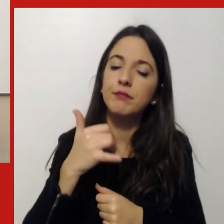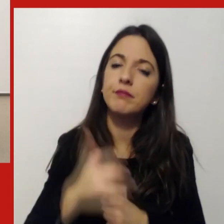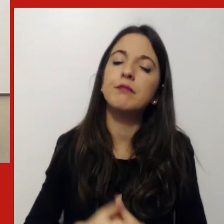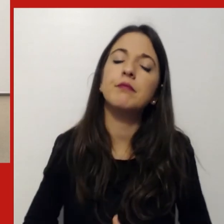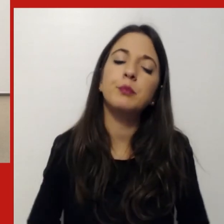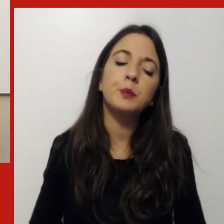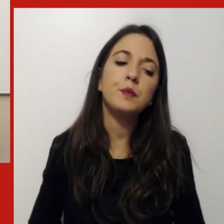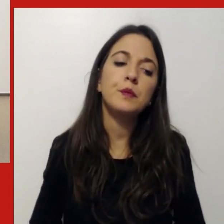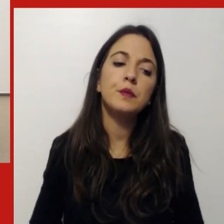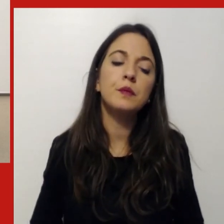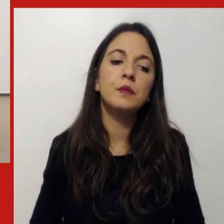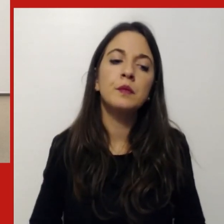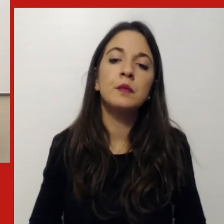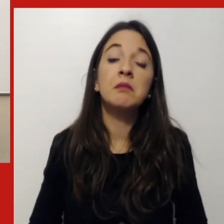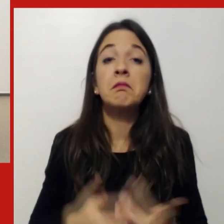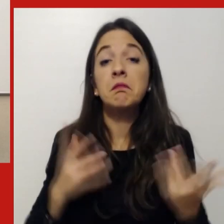in realtà